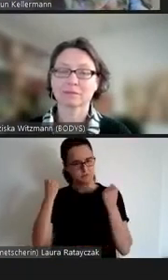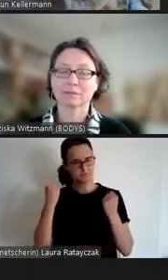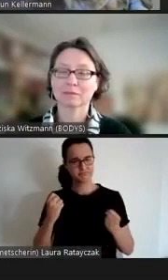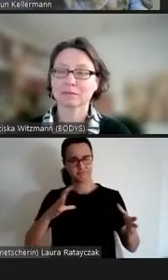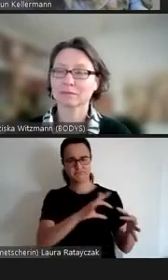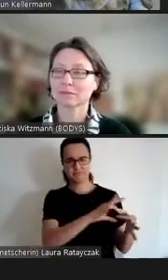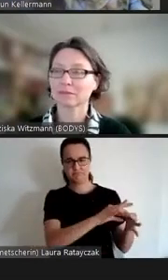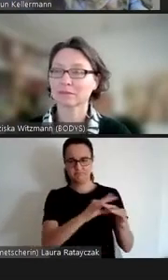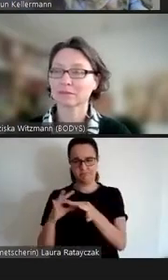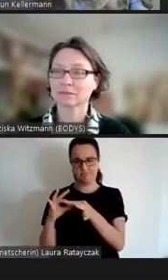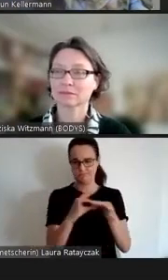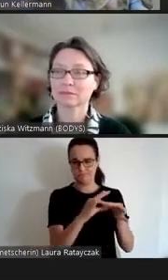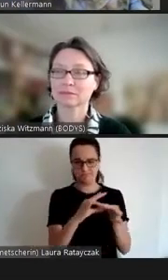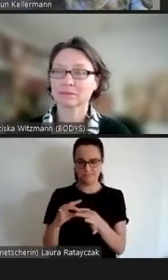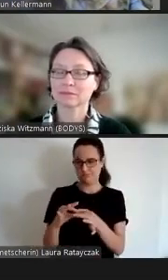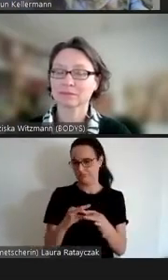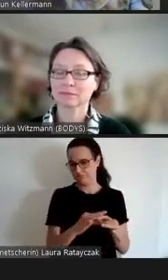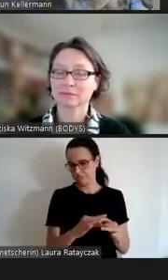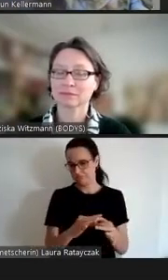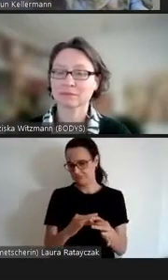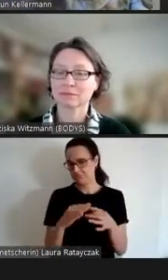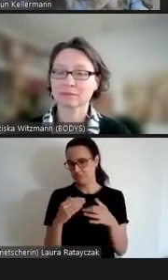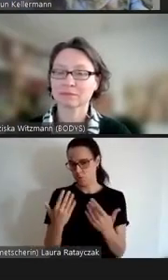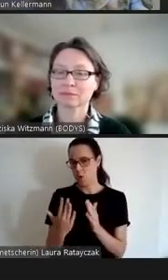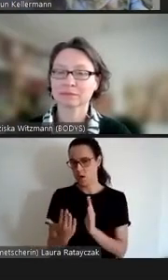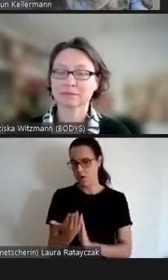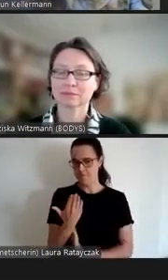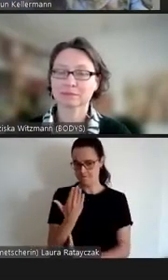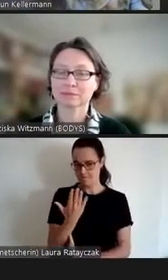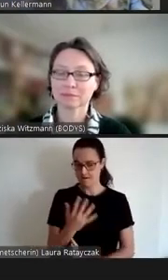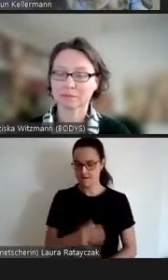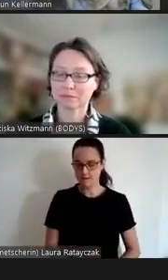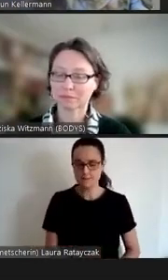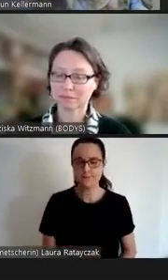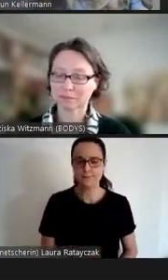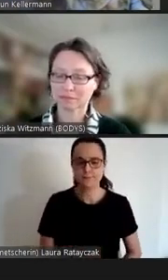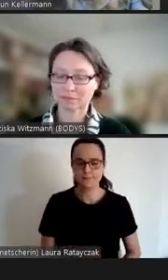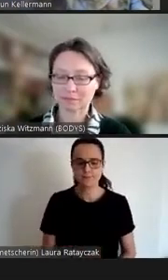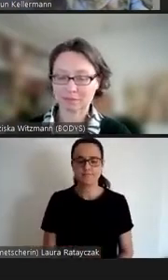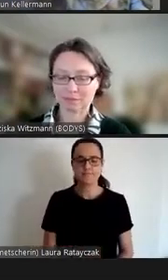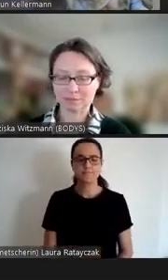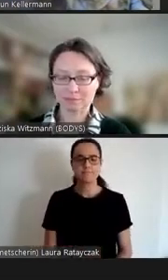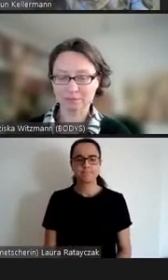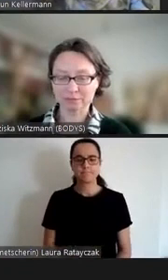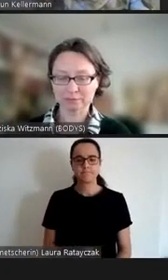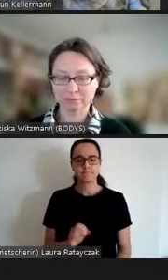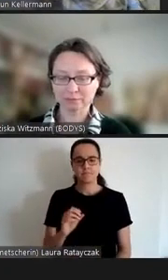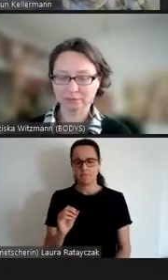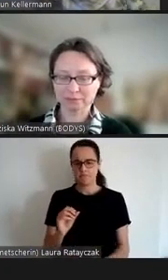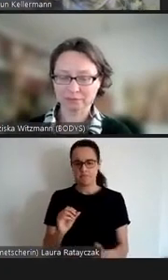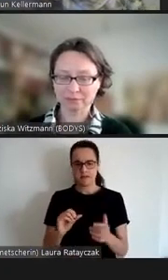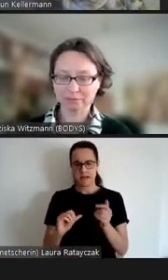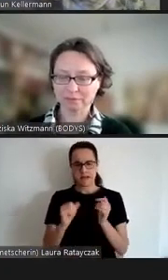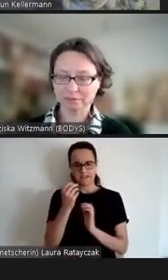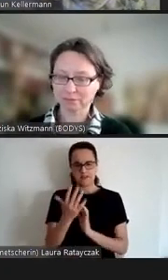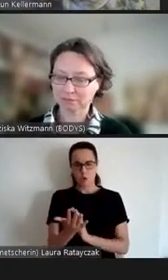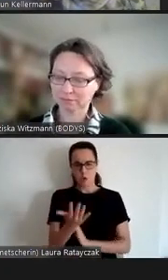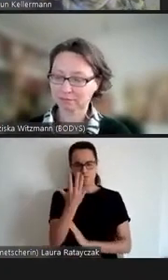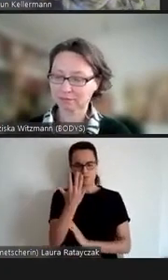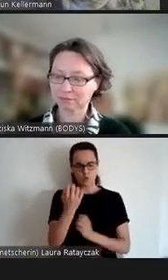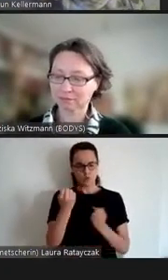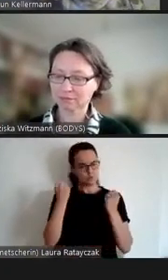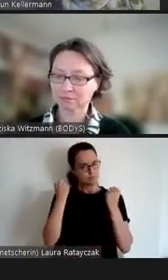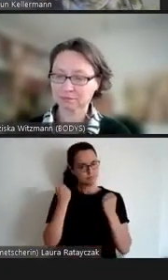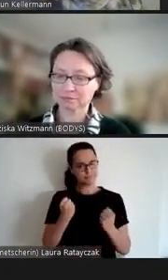Sexualität auf den allerersten Blick erscheint dieses Algement sehr stark